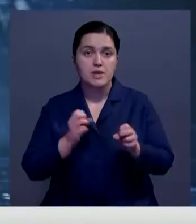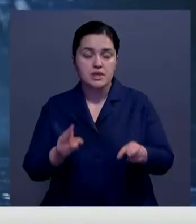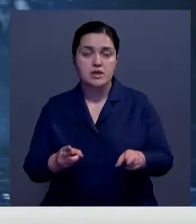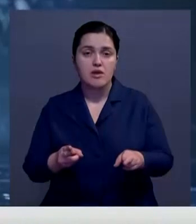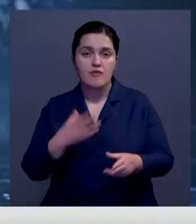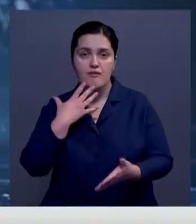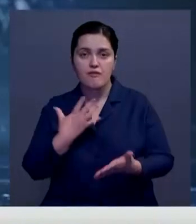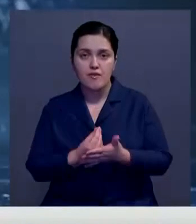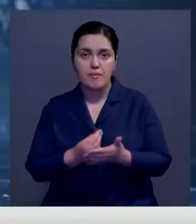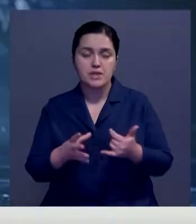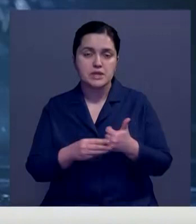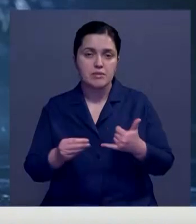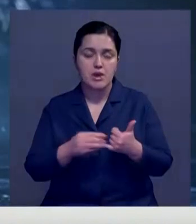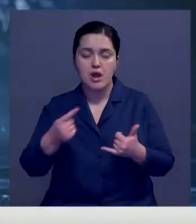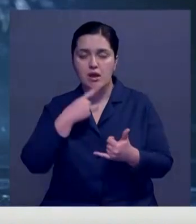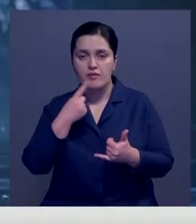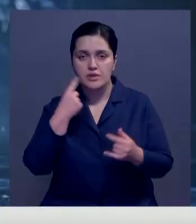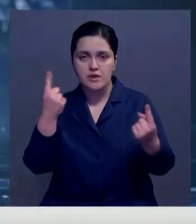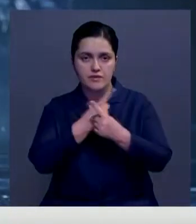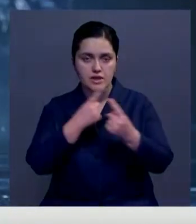безопасность в регионе, говорится в заявлении.